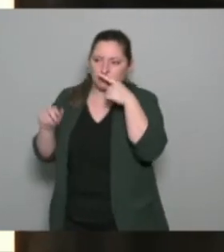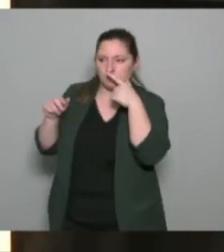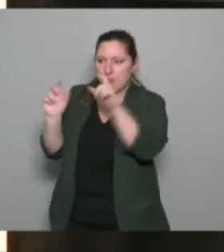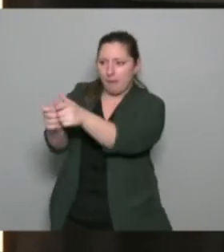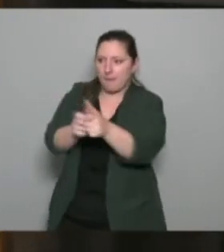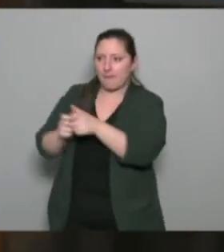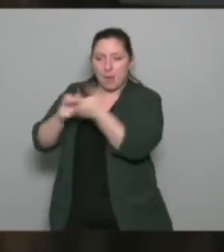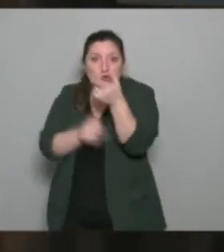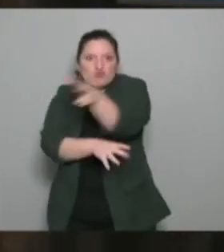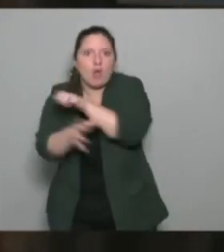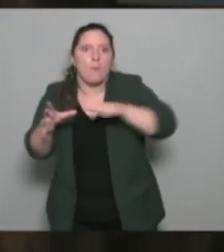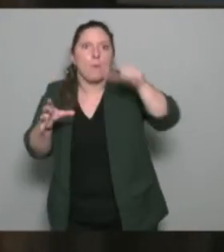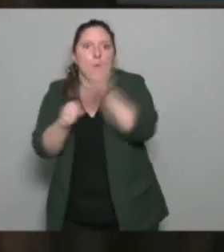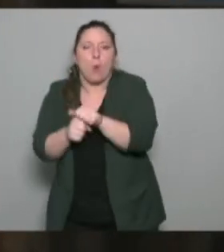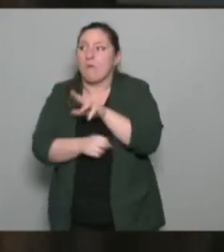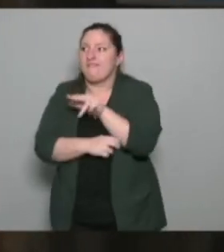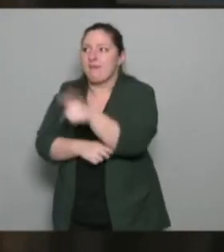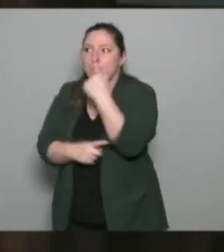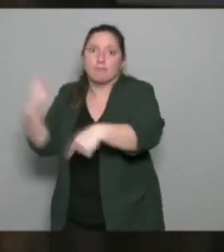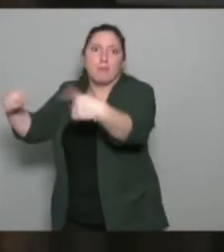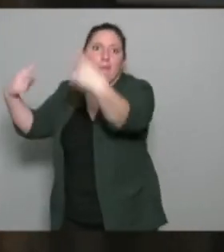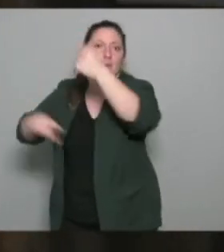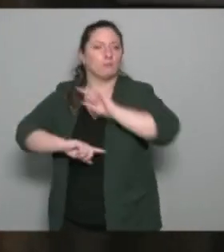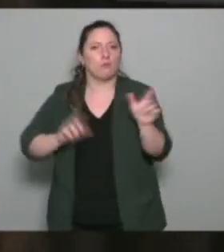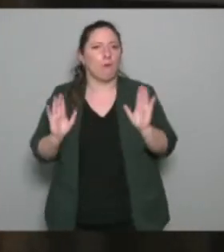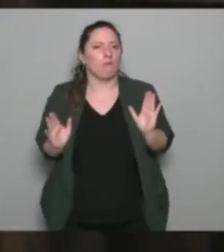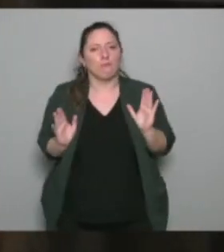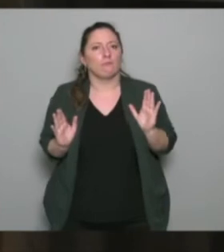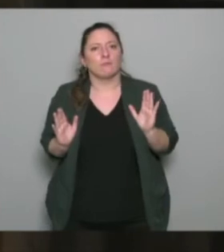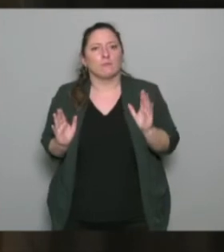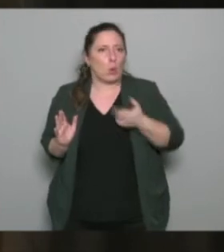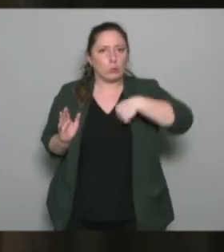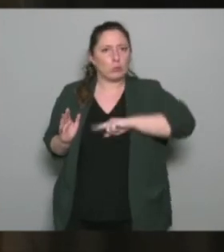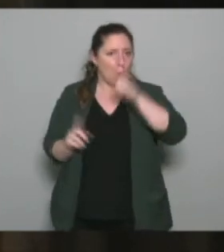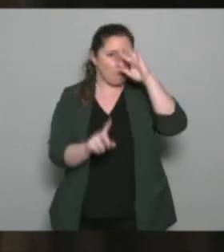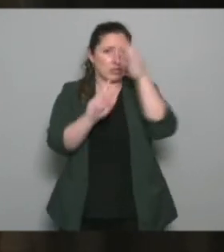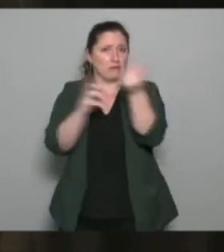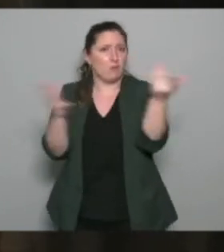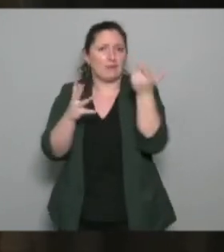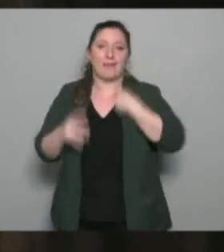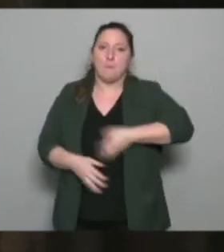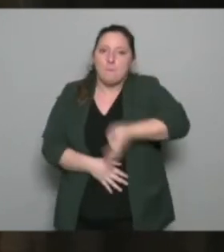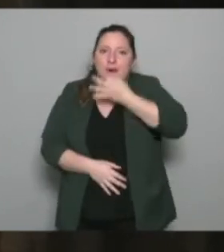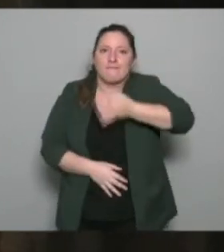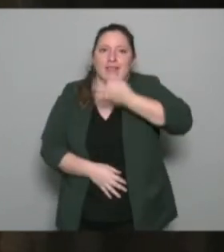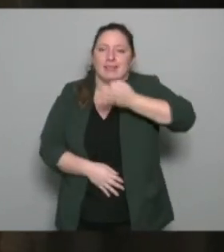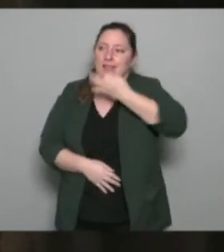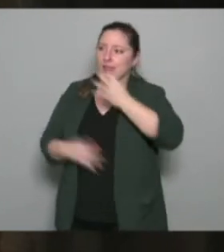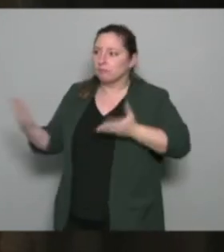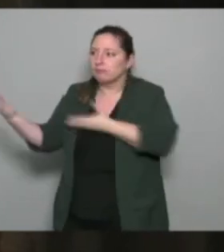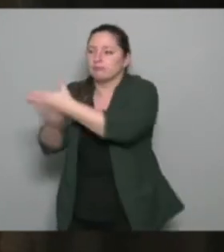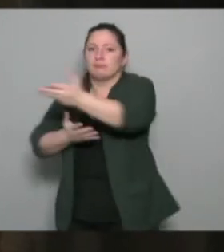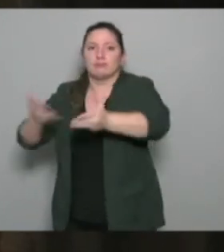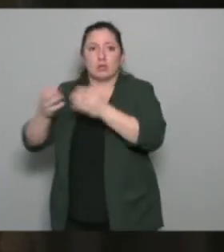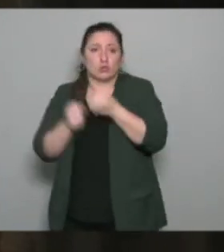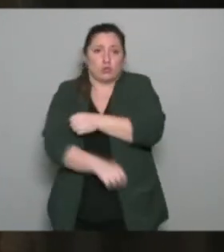va faire des footings c'est pas pour qui court le marathon mais voilà c'est surtout pour être ensemble le sport